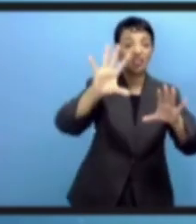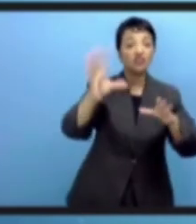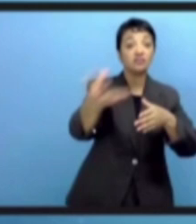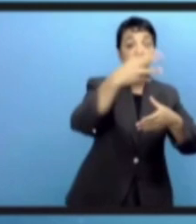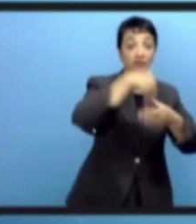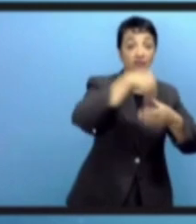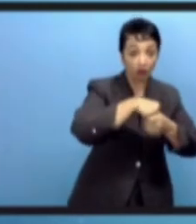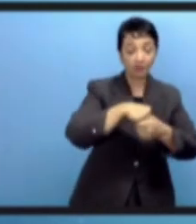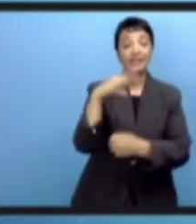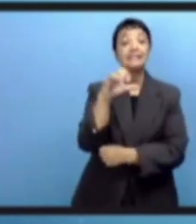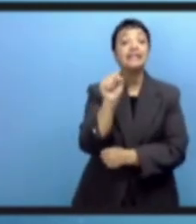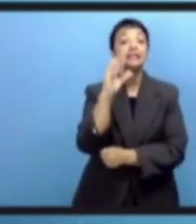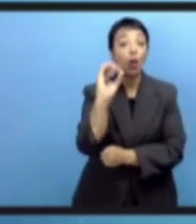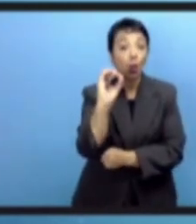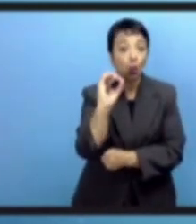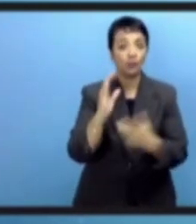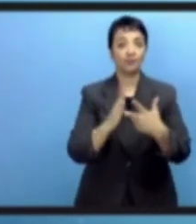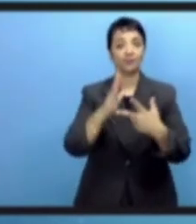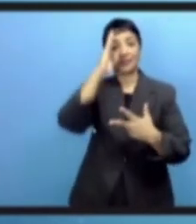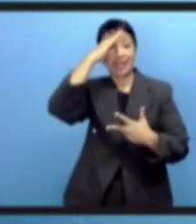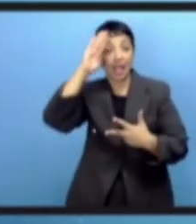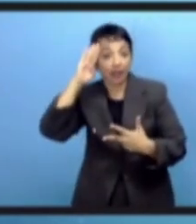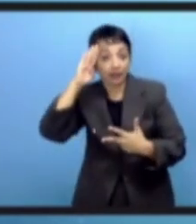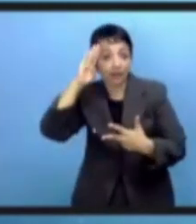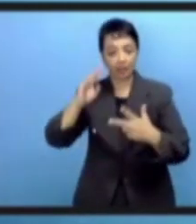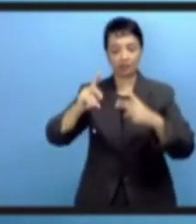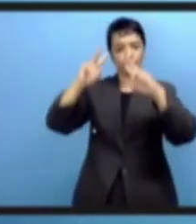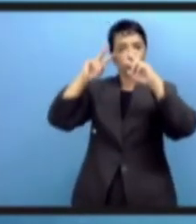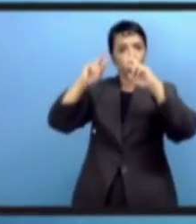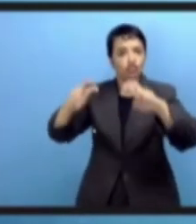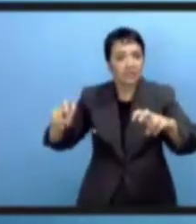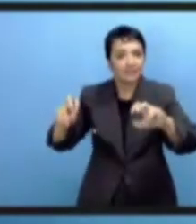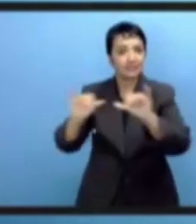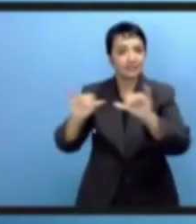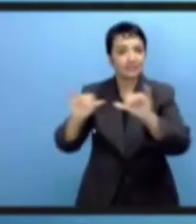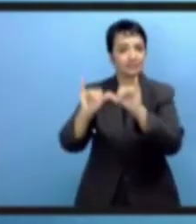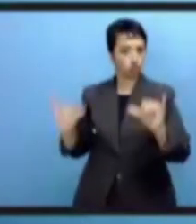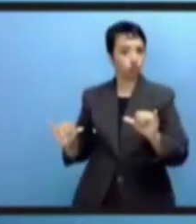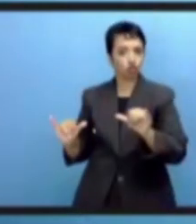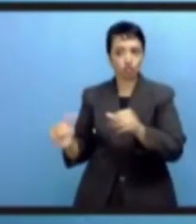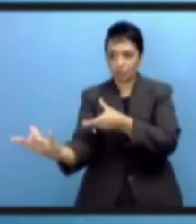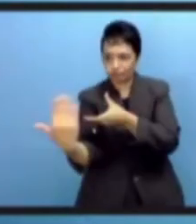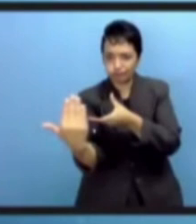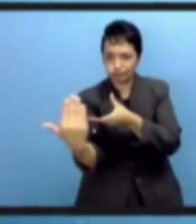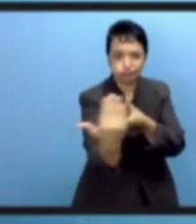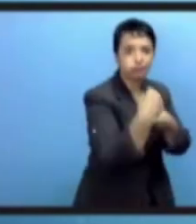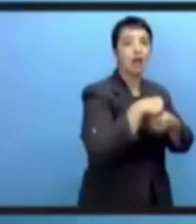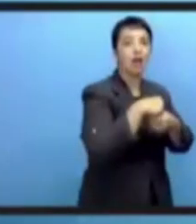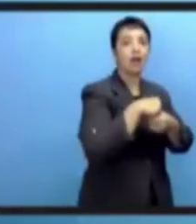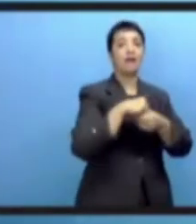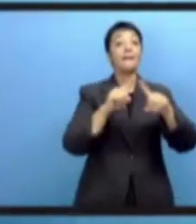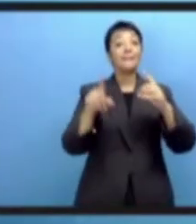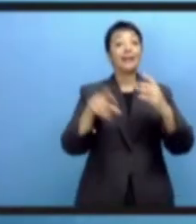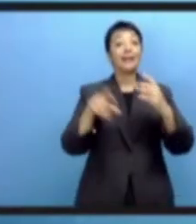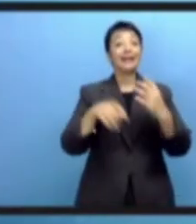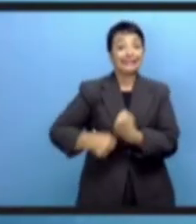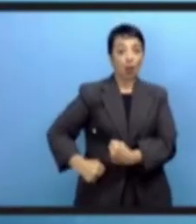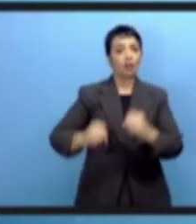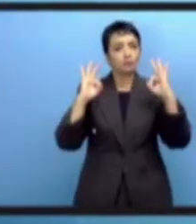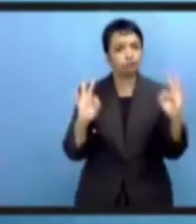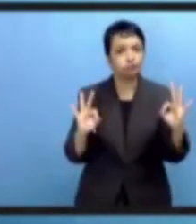конференции. Это будет мультистэкордонный подход, инклюзивный. Участвовать будут все 193